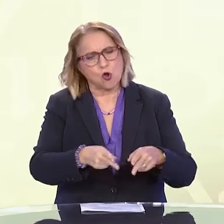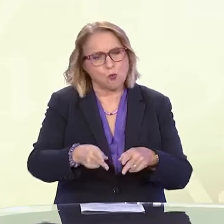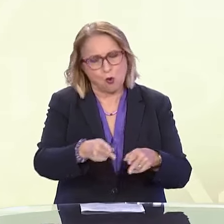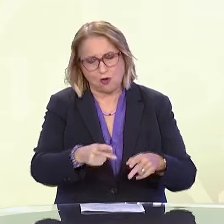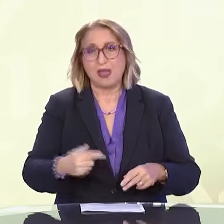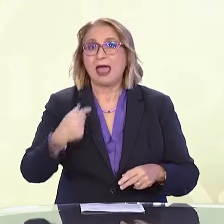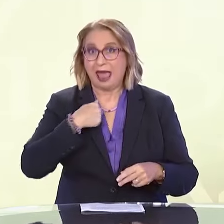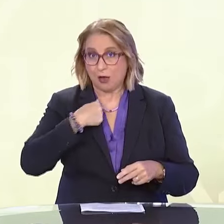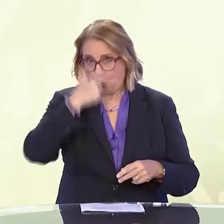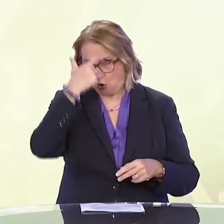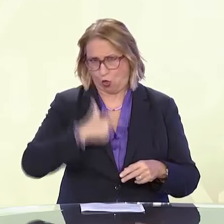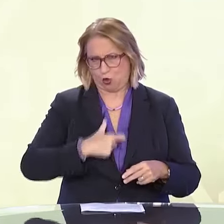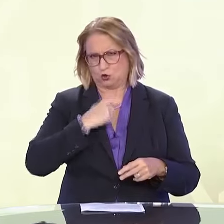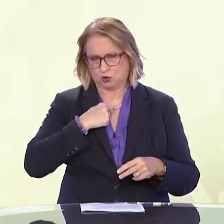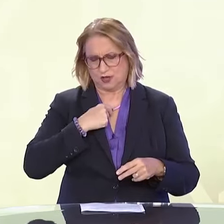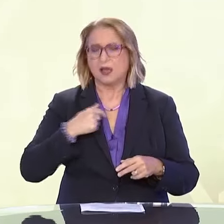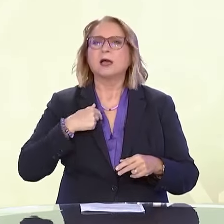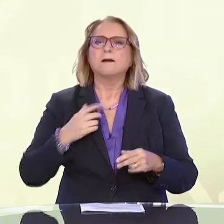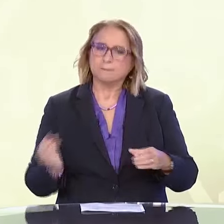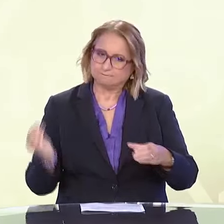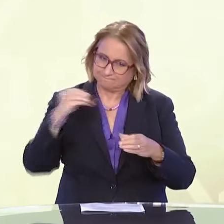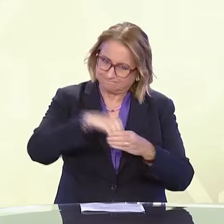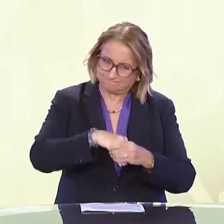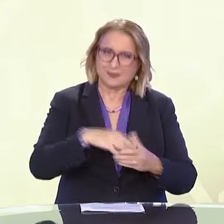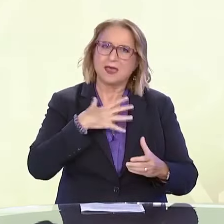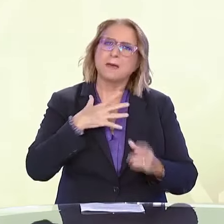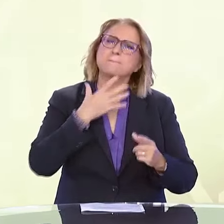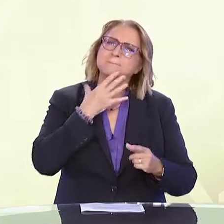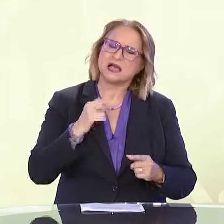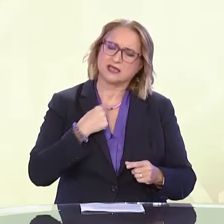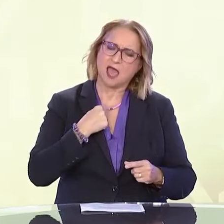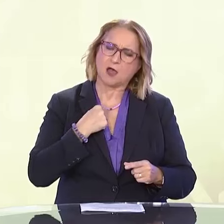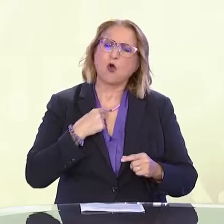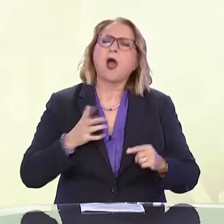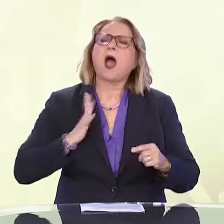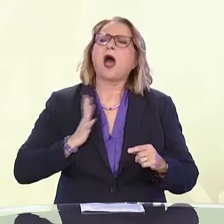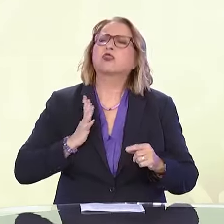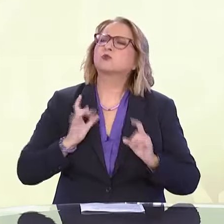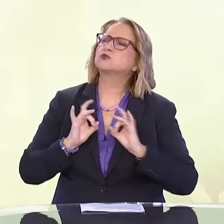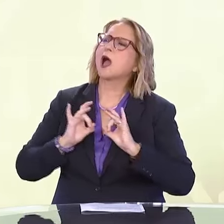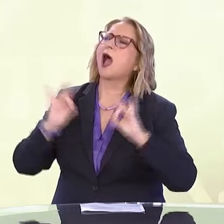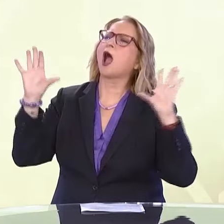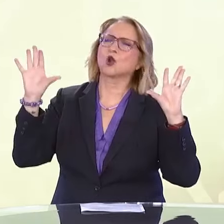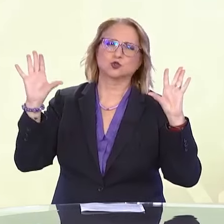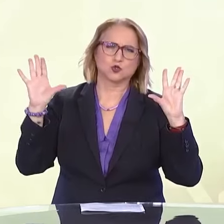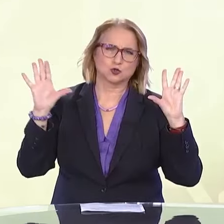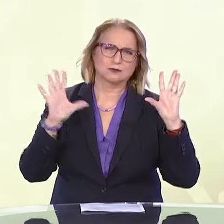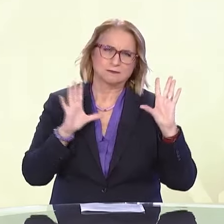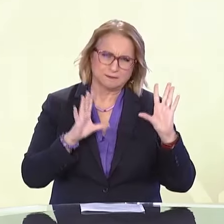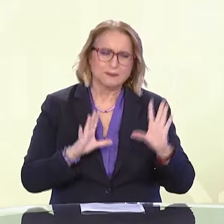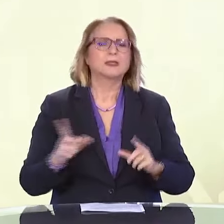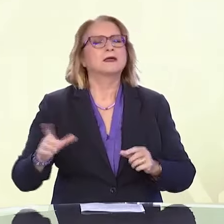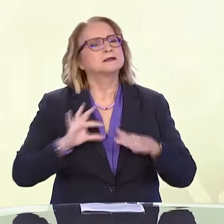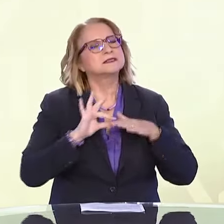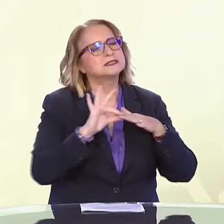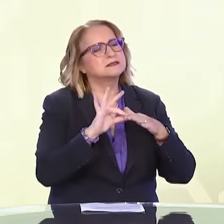υποδιόμενος καθέναν από εμάς που μπορεί να θέλει να βοηθήσει αλλά το κάνει άθελά του με λάθος τρόπο. Και τελικά όχι μόνο δεν